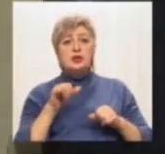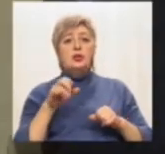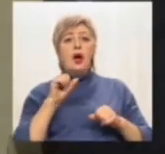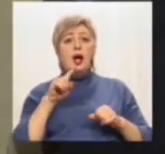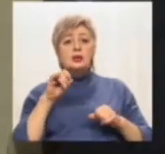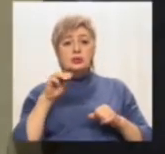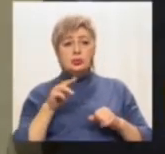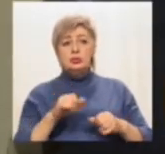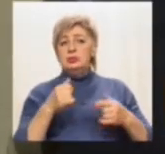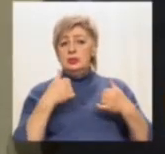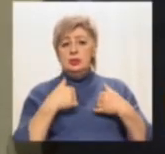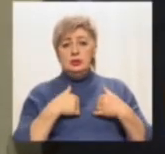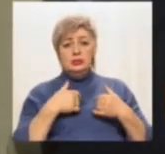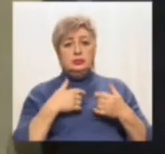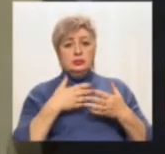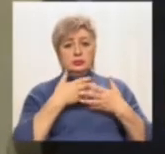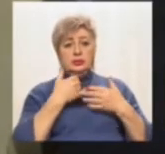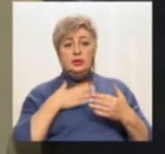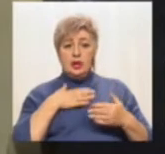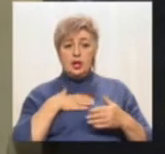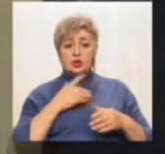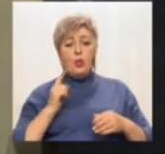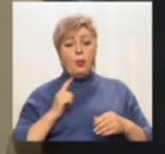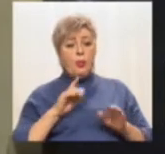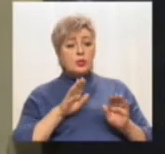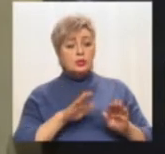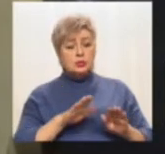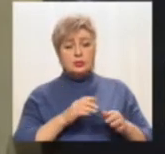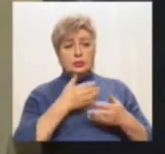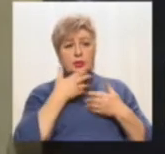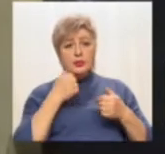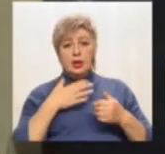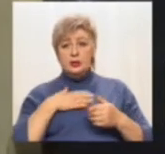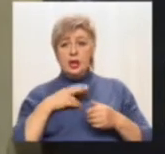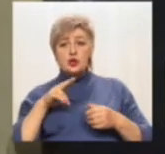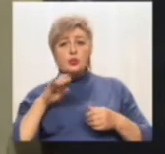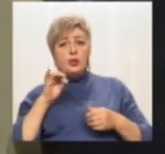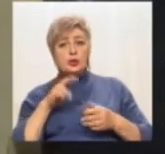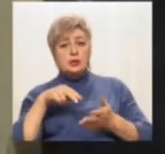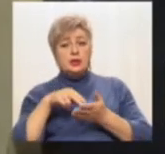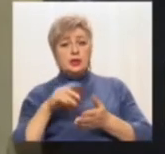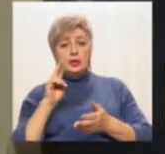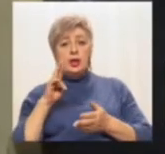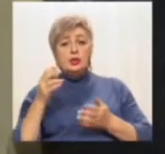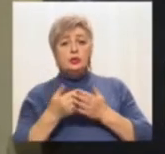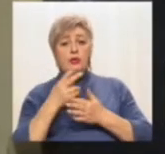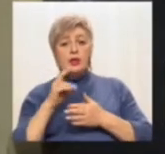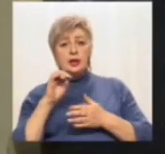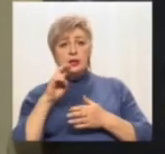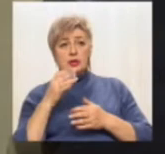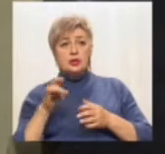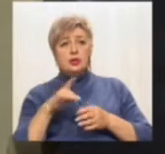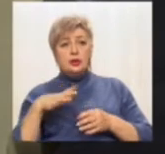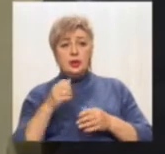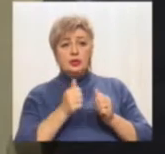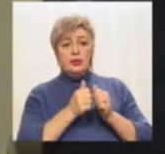перемозі немає. Наш пост стоїть в Новокодацькому районі, неподалеку від заводу імені Петровського.